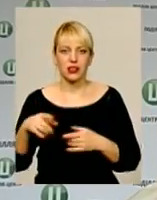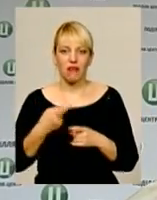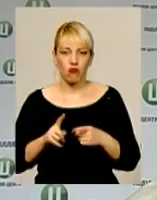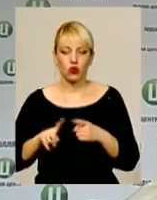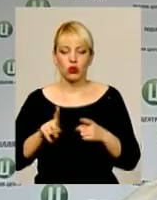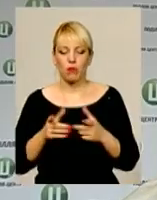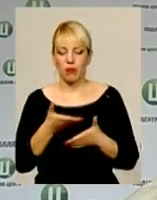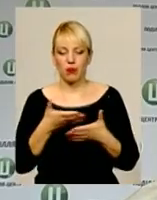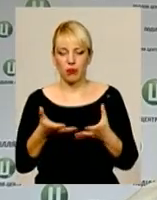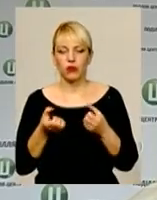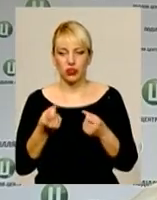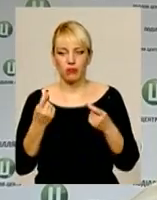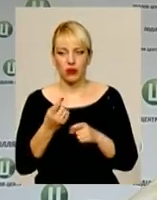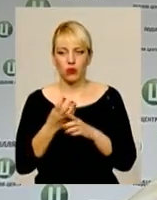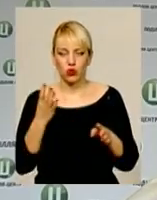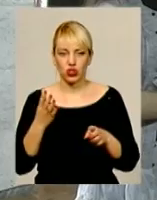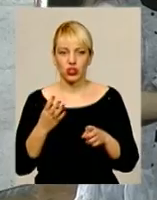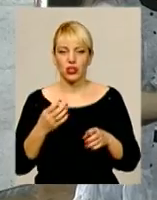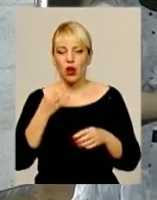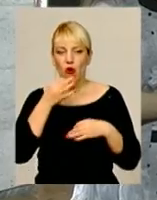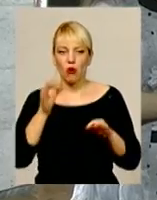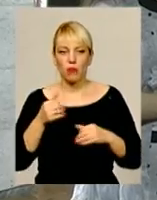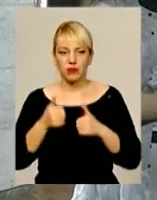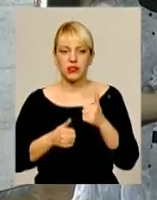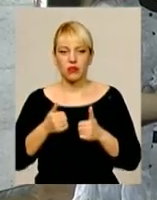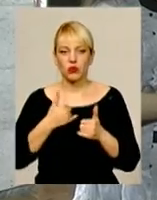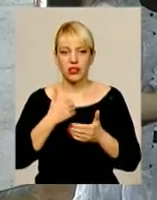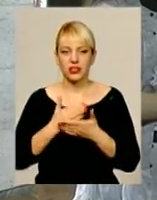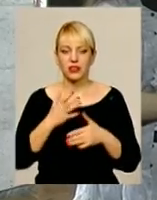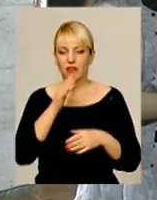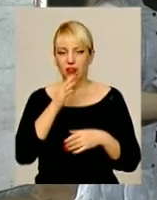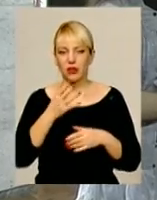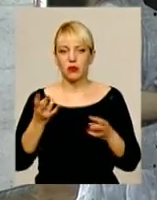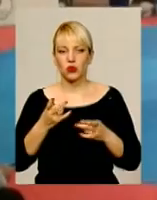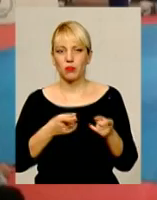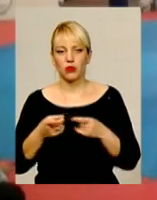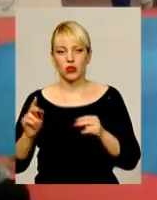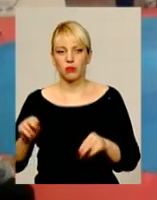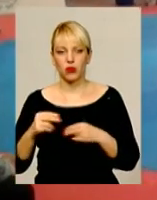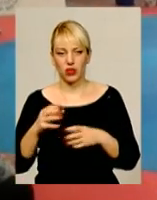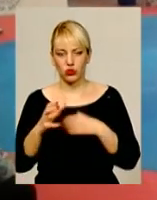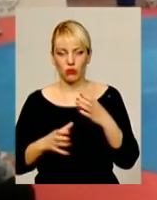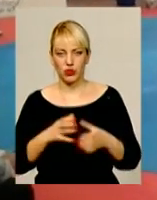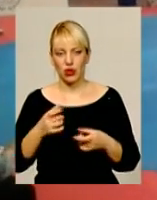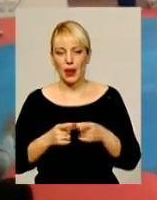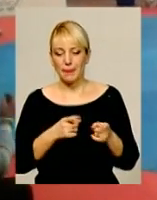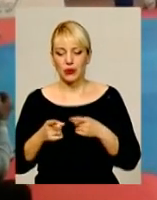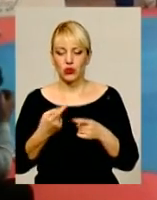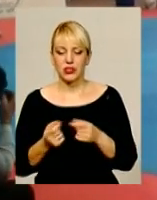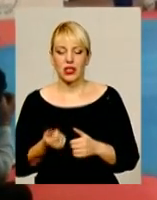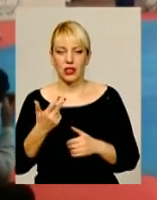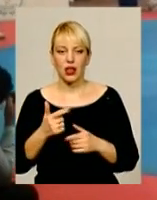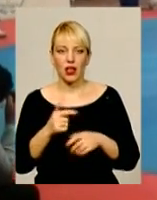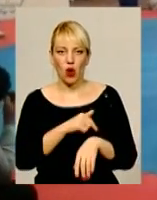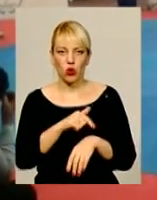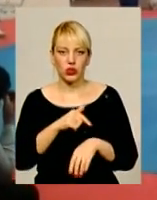опит міжнародних соревновань. У нас ще є час. Нормально підготуватися до Чемпіонату світу. Підготовка – це кілька годин тренувань